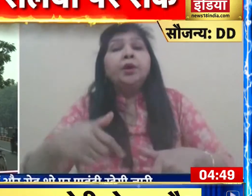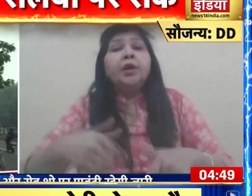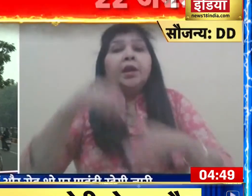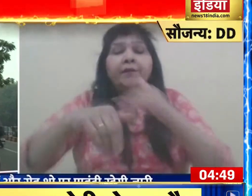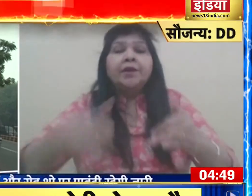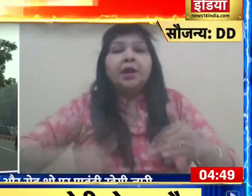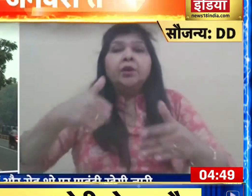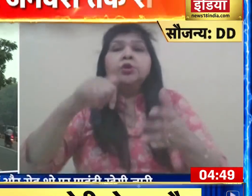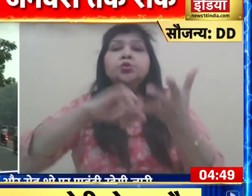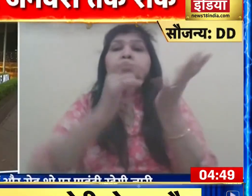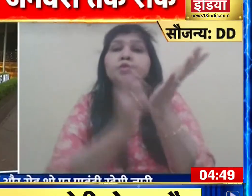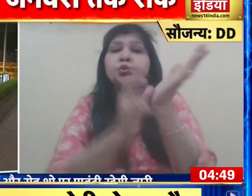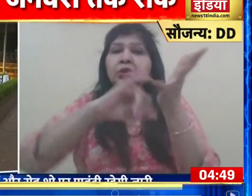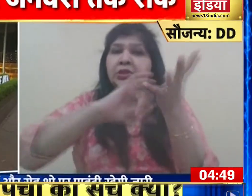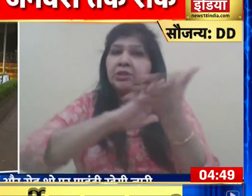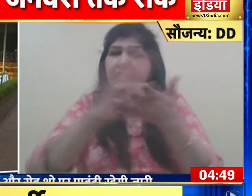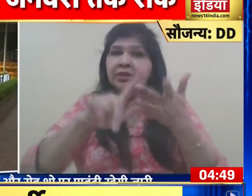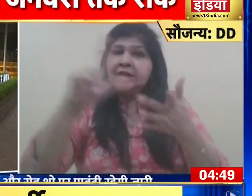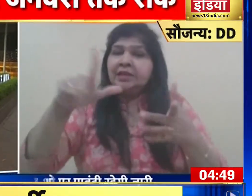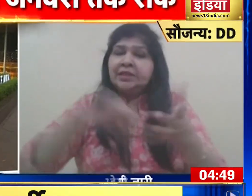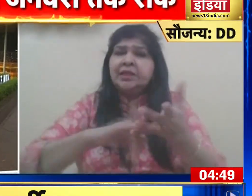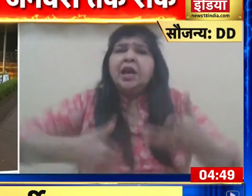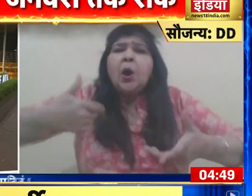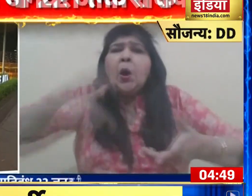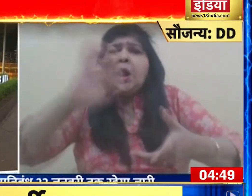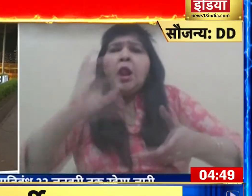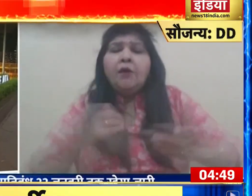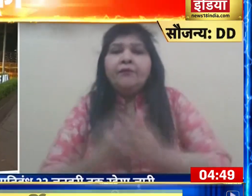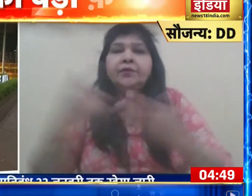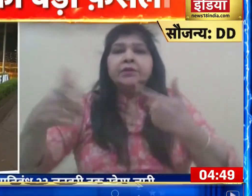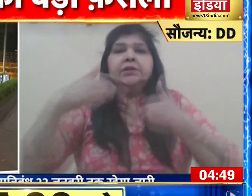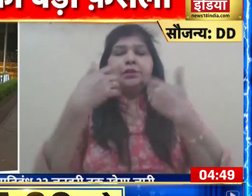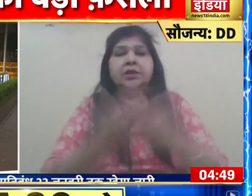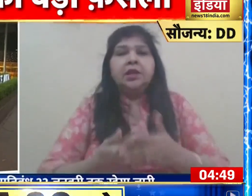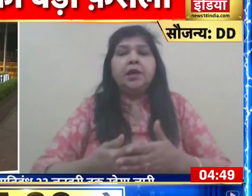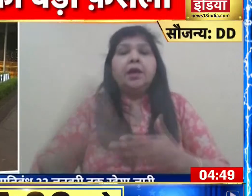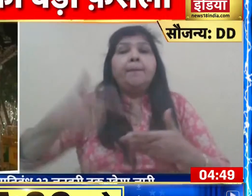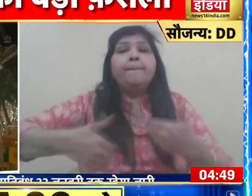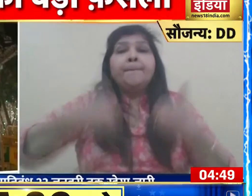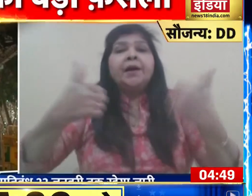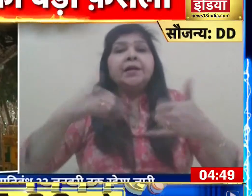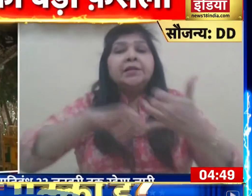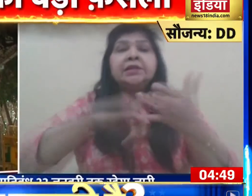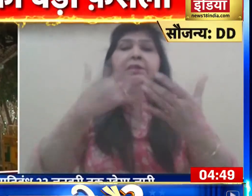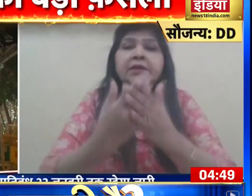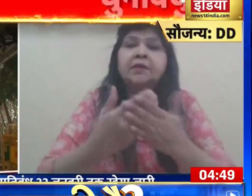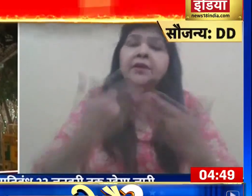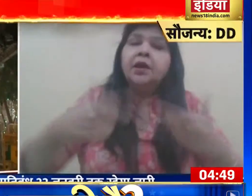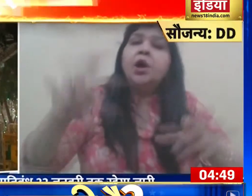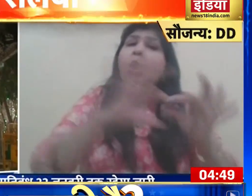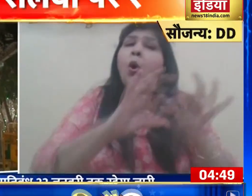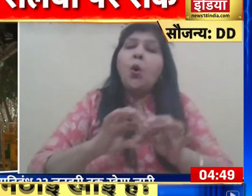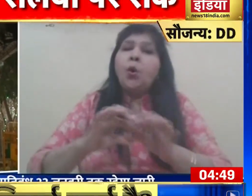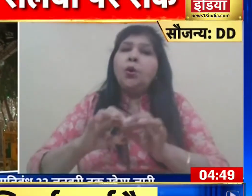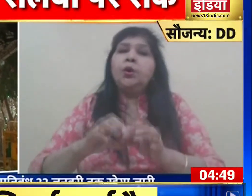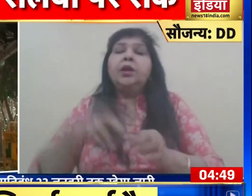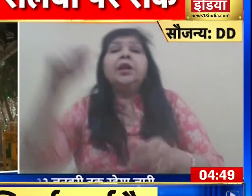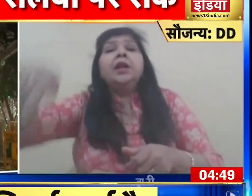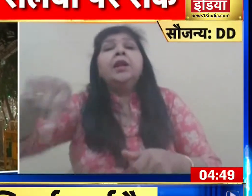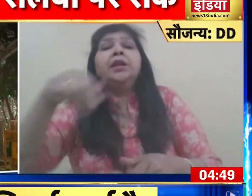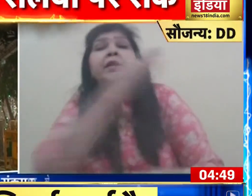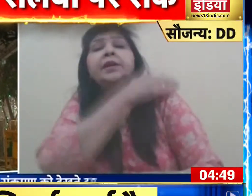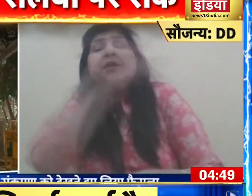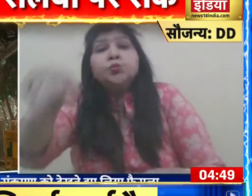निर्वाचन आयुक्त राजीव कुमार तथा अनूप चंद्रपांडे ने महा सचिव और संबंधित उप चुनाव आयुक्तों के साथ